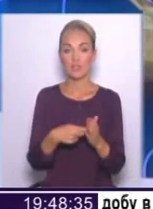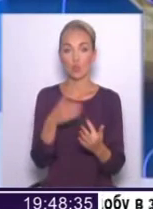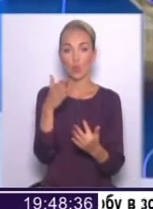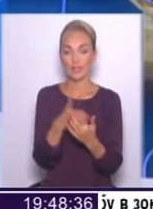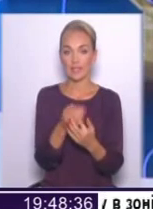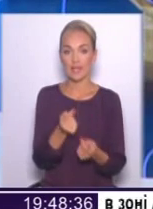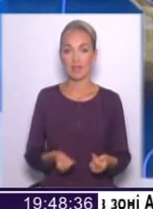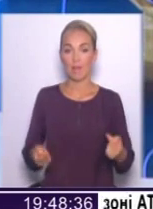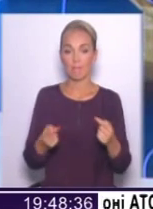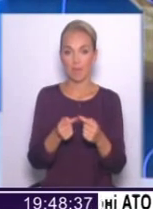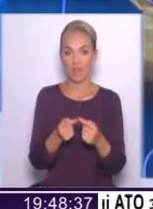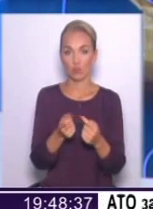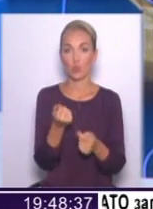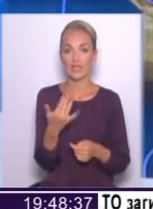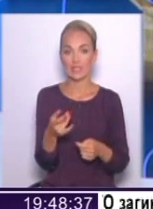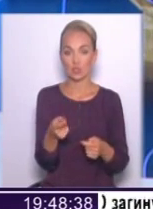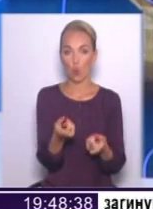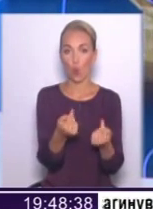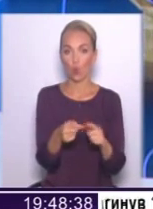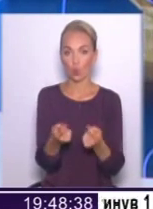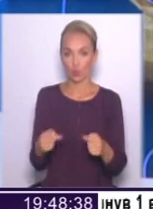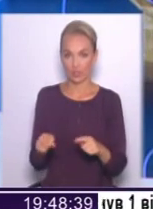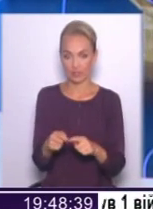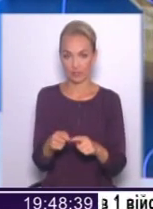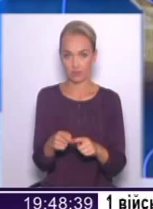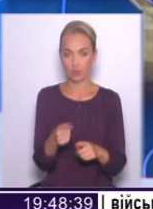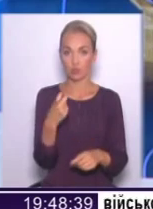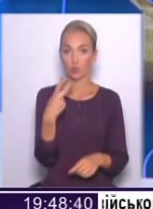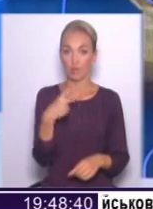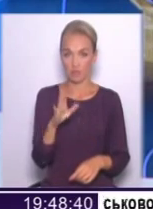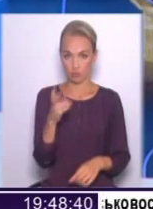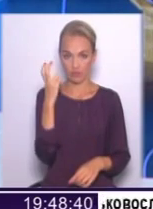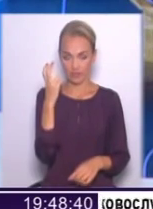певну кількість округів. 120 буде у Києві.